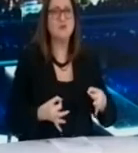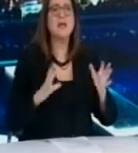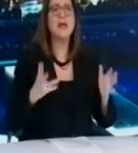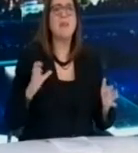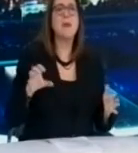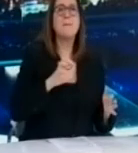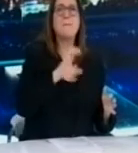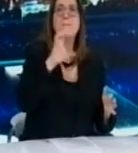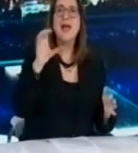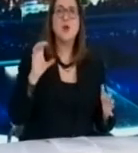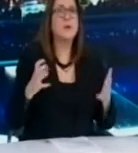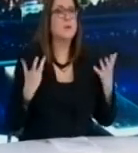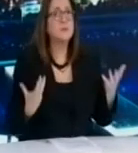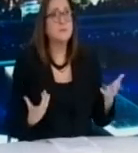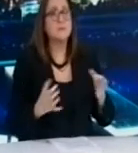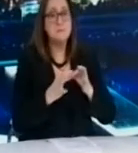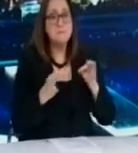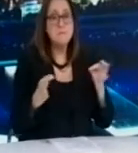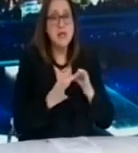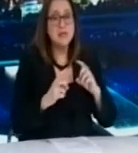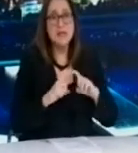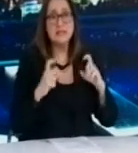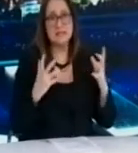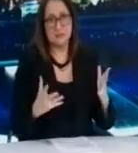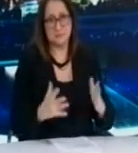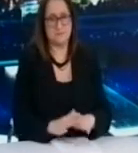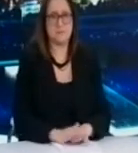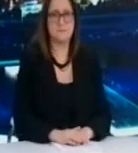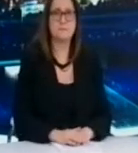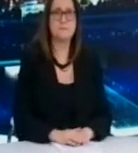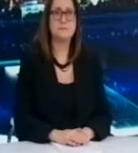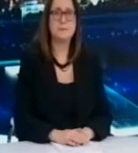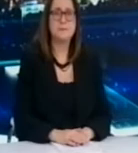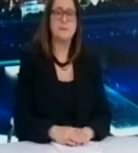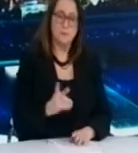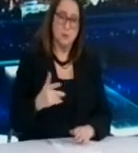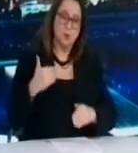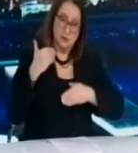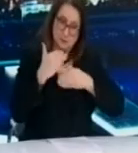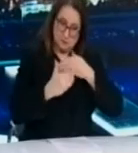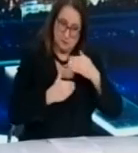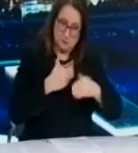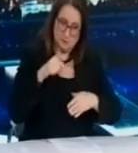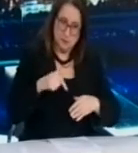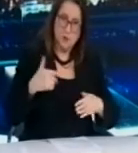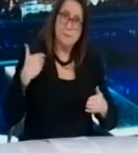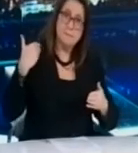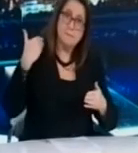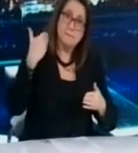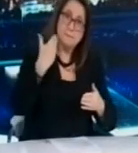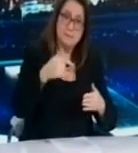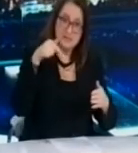αύριο το πρωί και μέχρι τις 8 Μαρτίου. Σύμφωνα με όσο ανέφερε ο Υπουργός Πολιτικής Προστασίας Νίκος